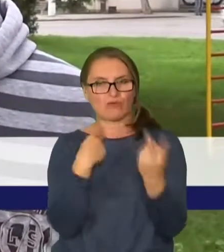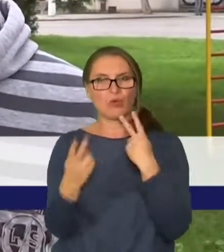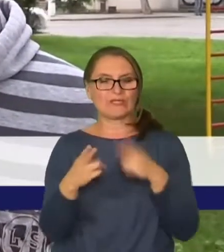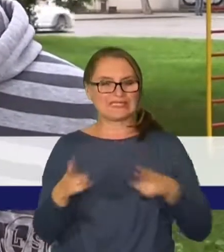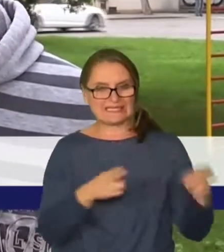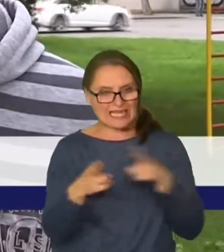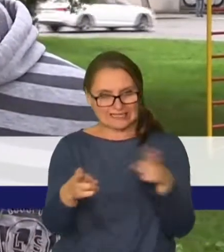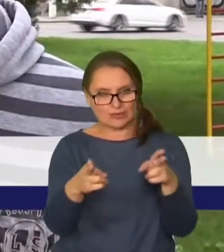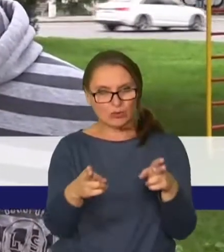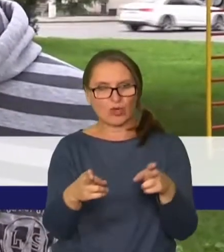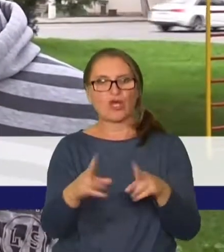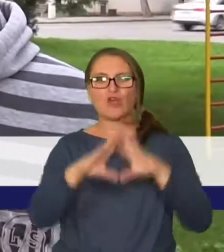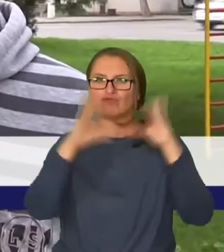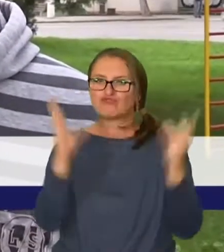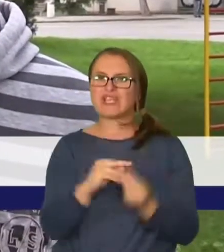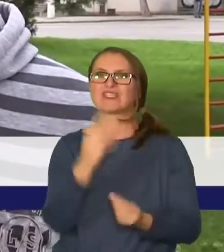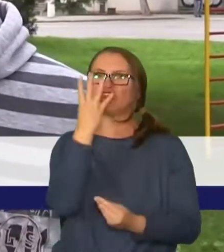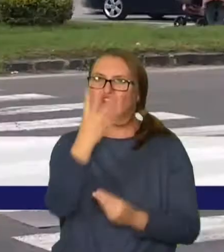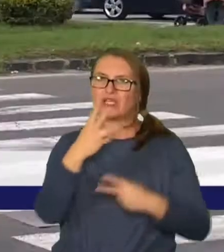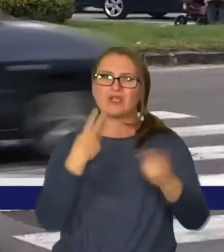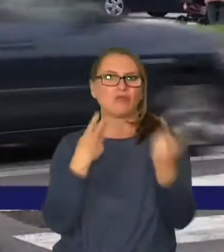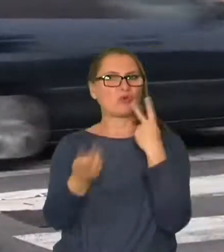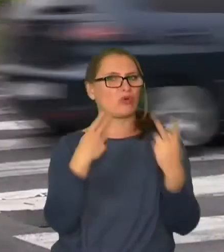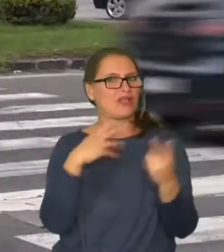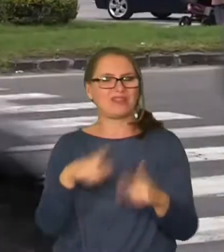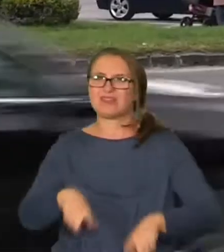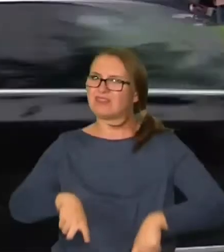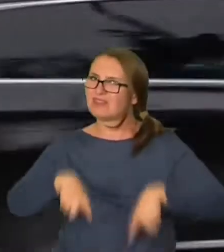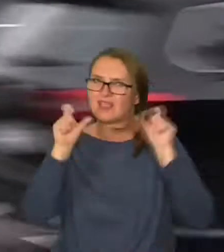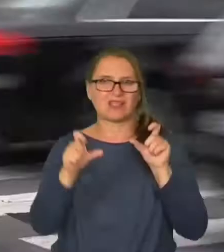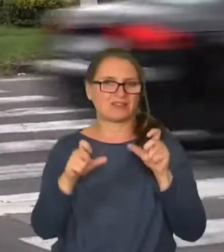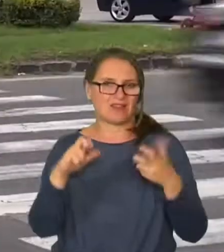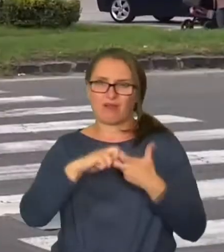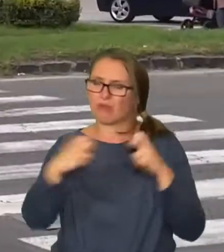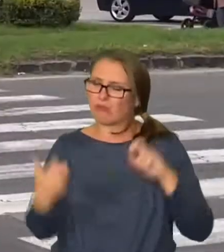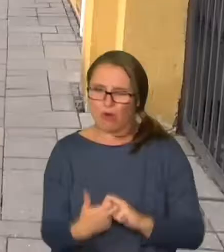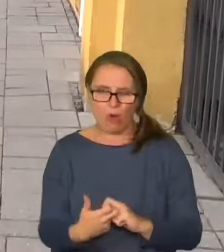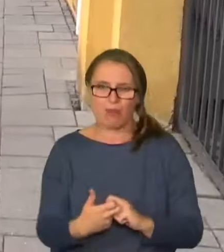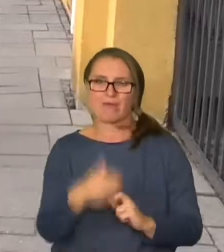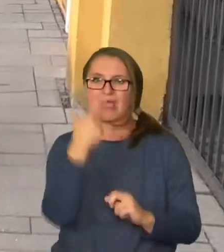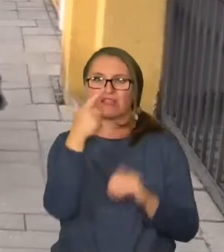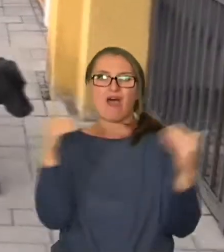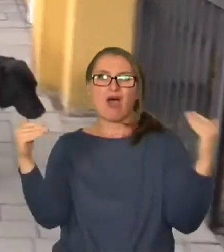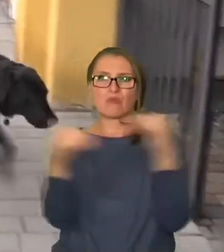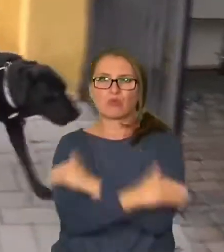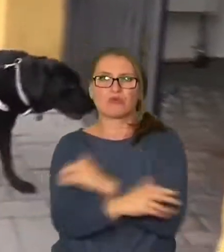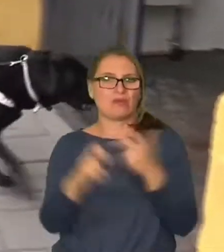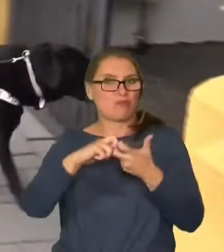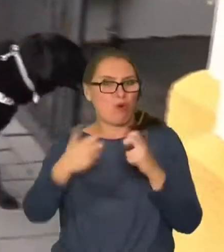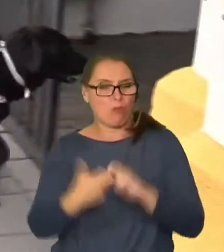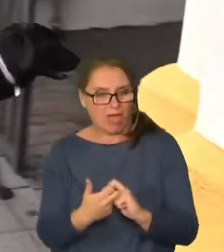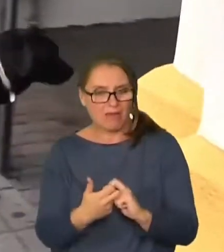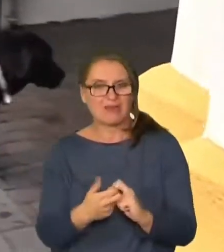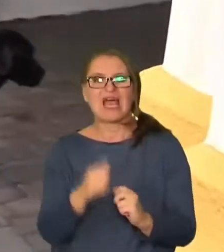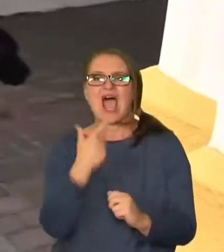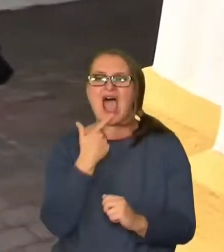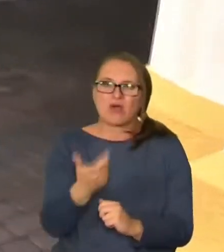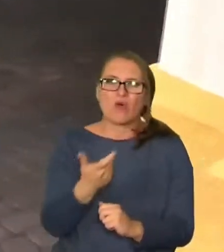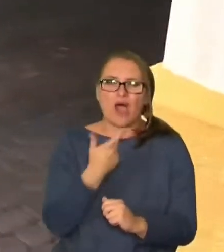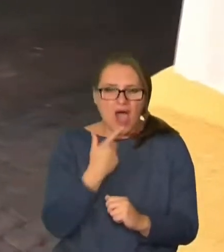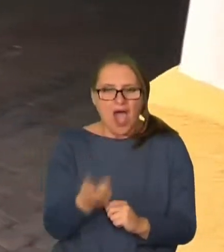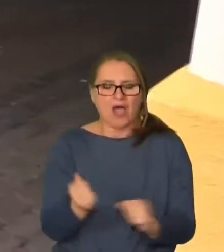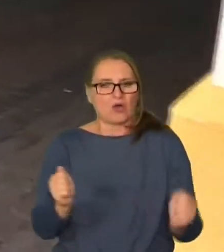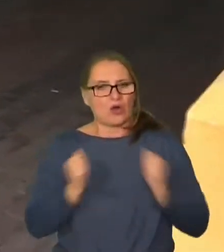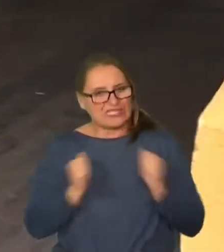aby nám všetky štyri prúdy zastavili. Už na bežných cestach je problém, aby nám zastavili oba prúdy naraz. Aby sa s dennými nástrahami vedeli popasovať,